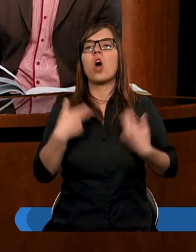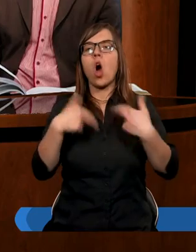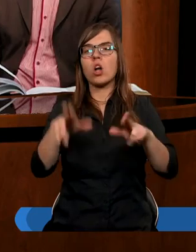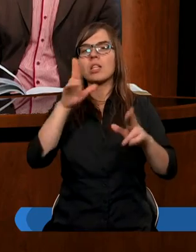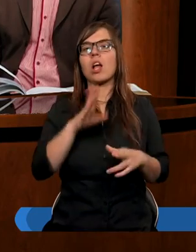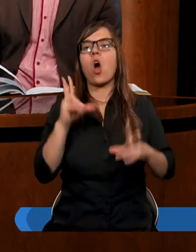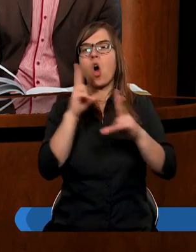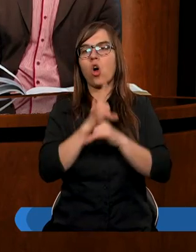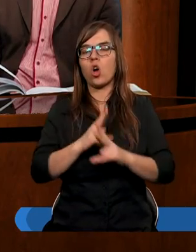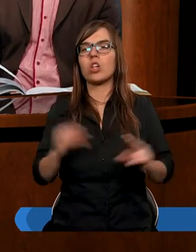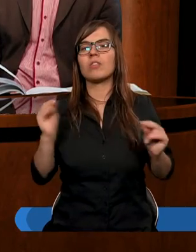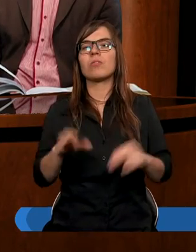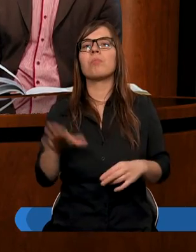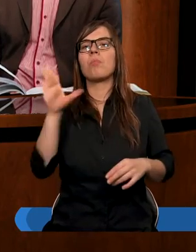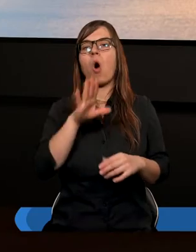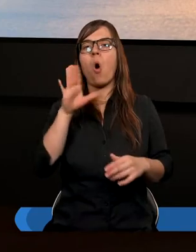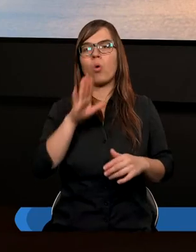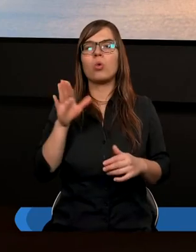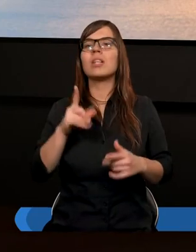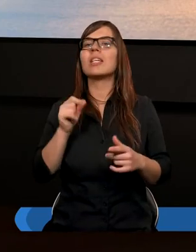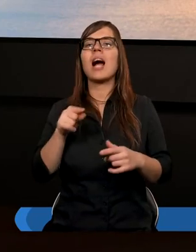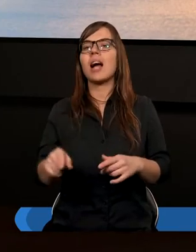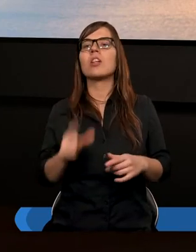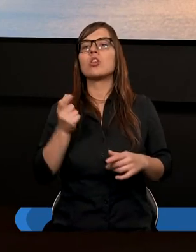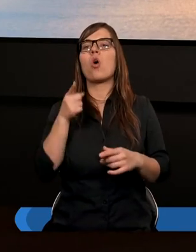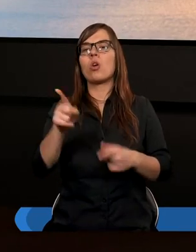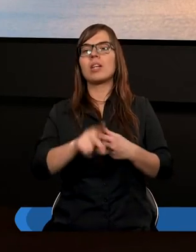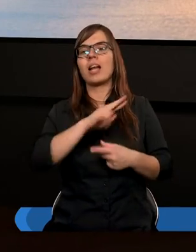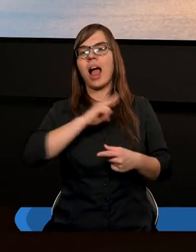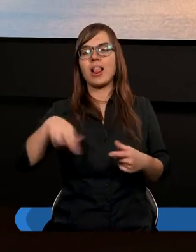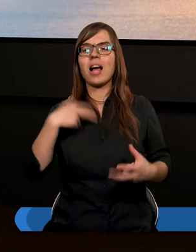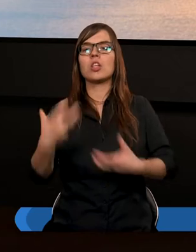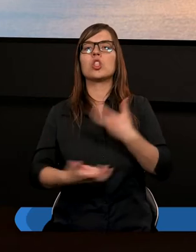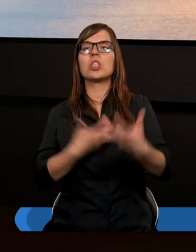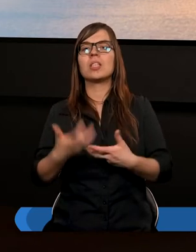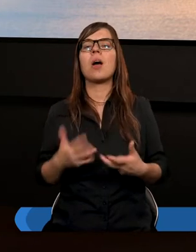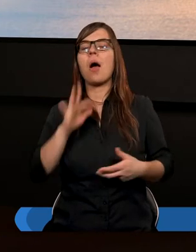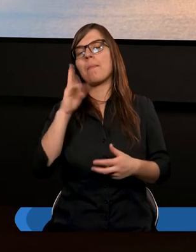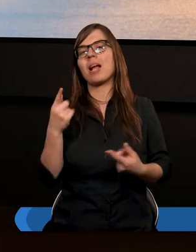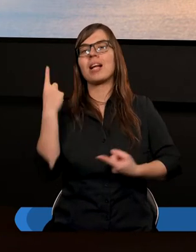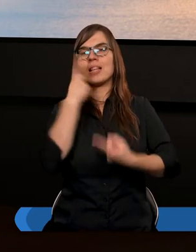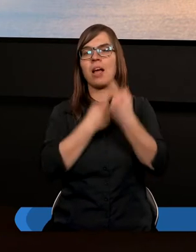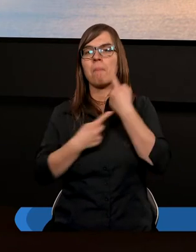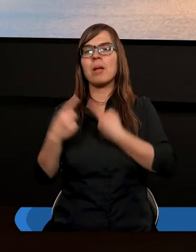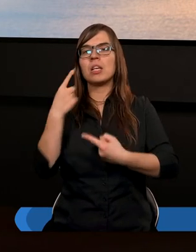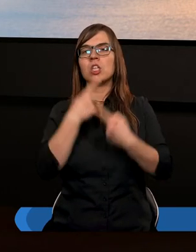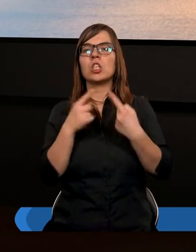oddani oczywiście Bogu za to co On dla nas czyni piękne myśli